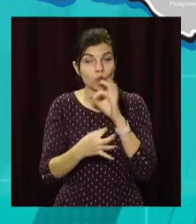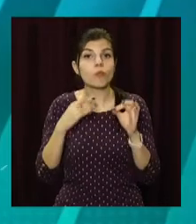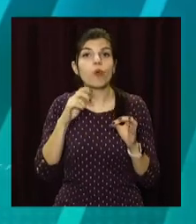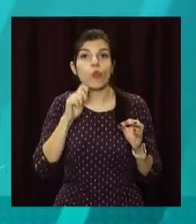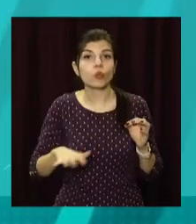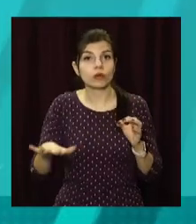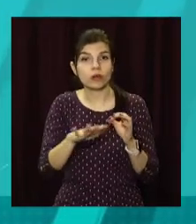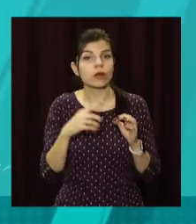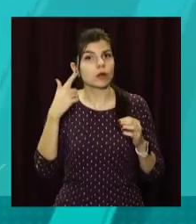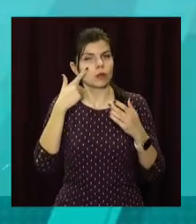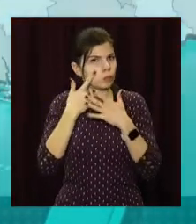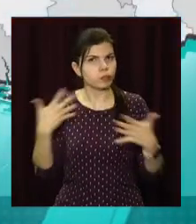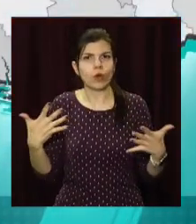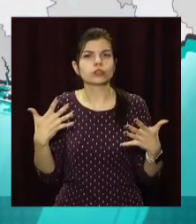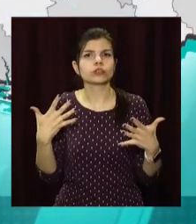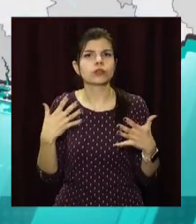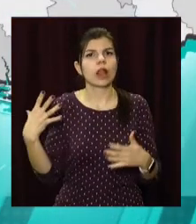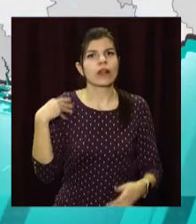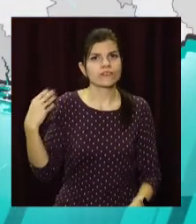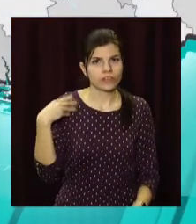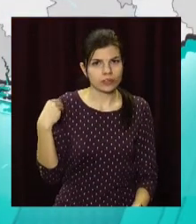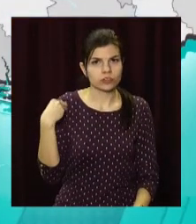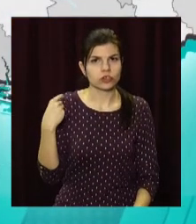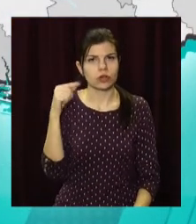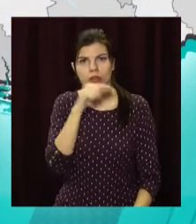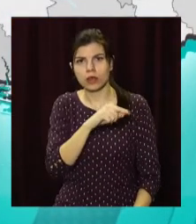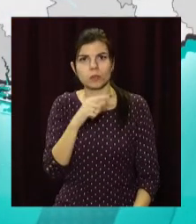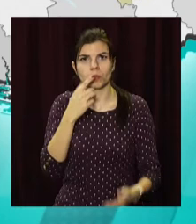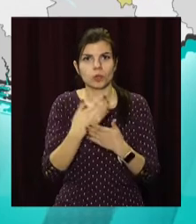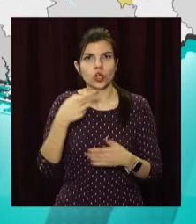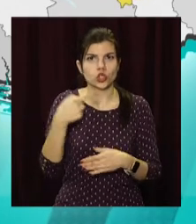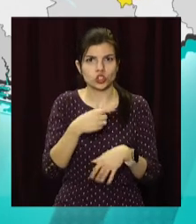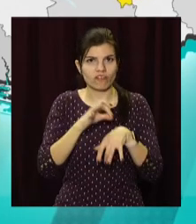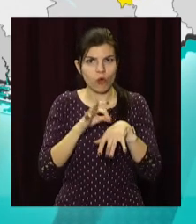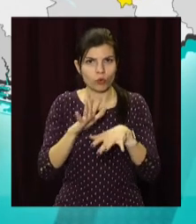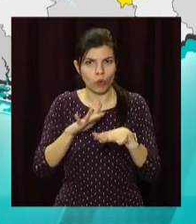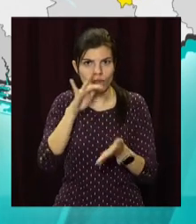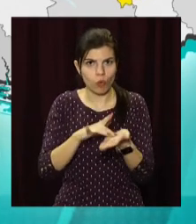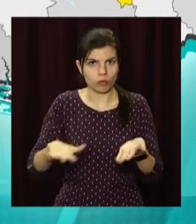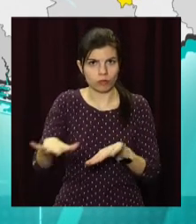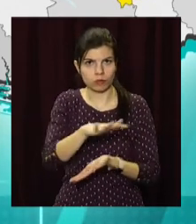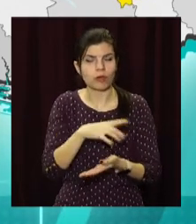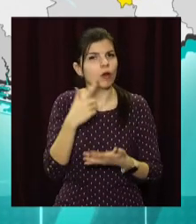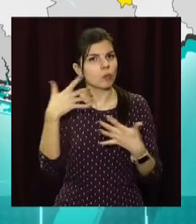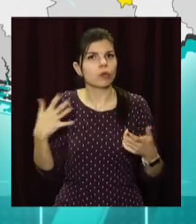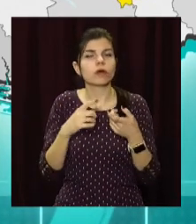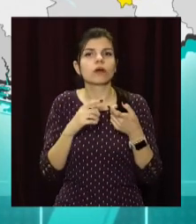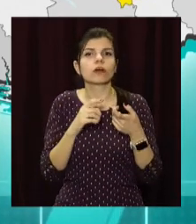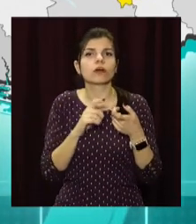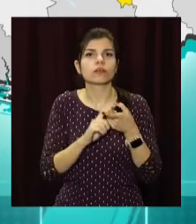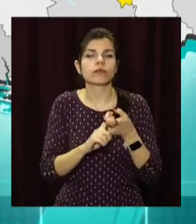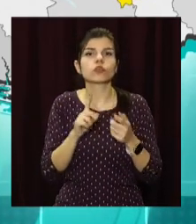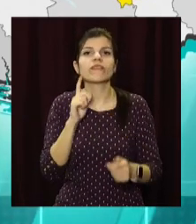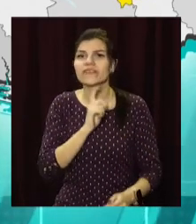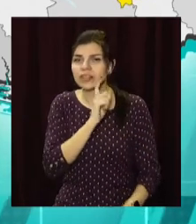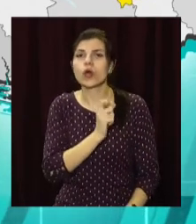В антилідерах за кількістю інфікувальних Львівщина там виявили понад тисячу хворих. Складна ситуація з поширенням недуги також у